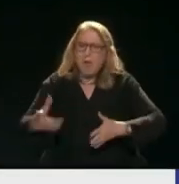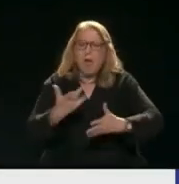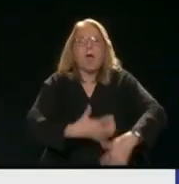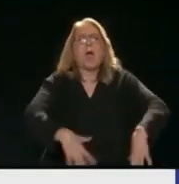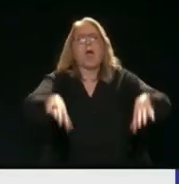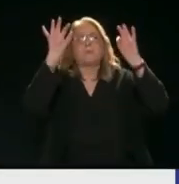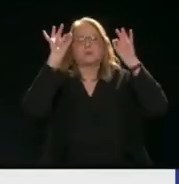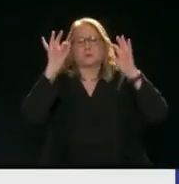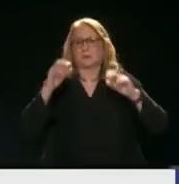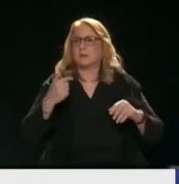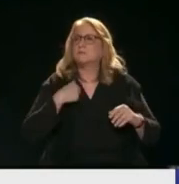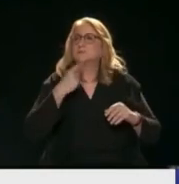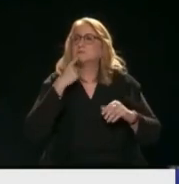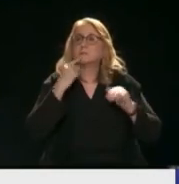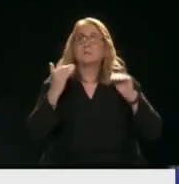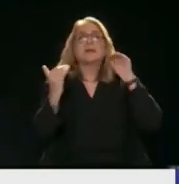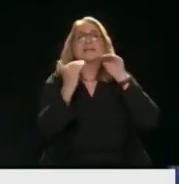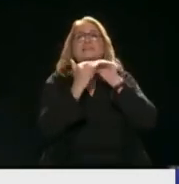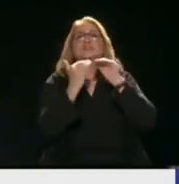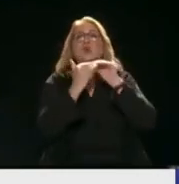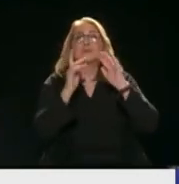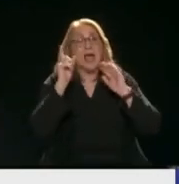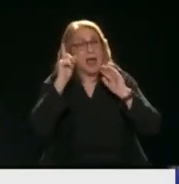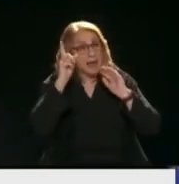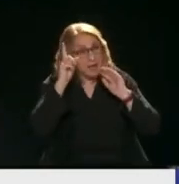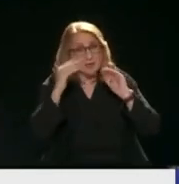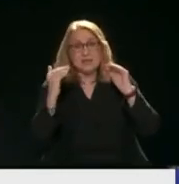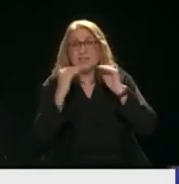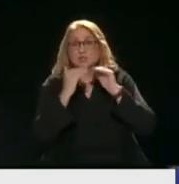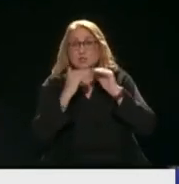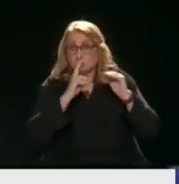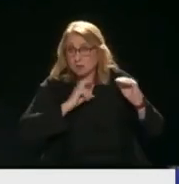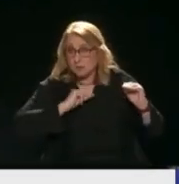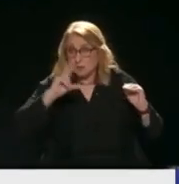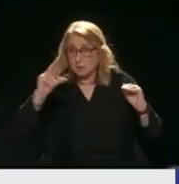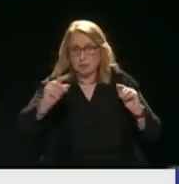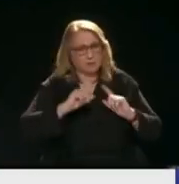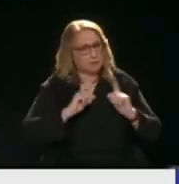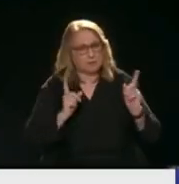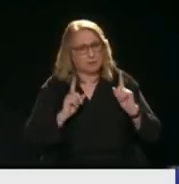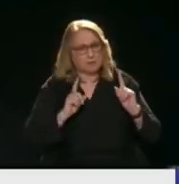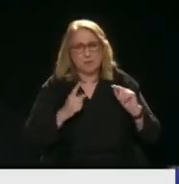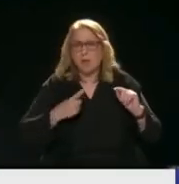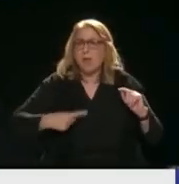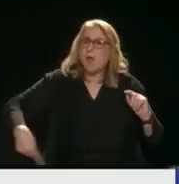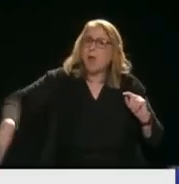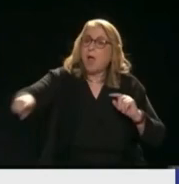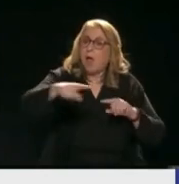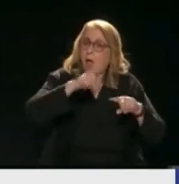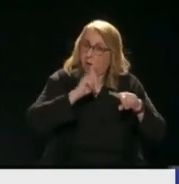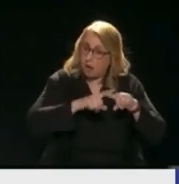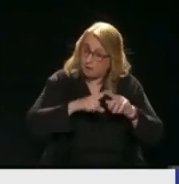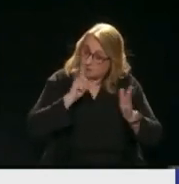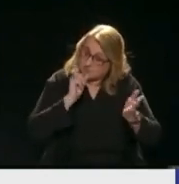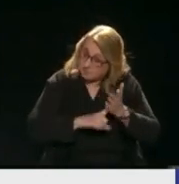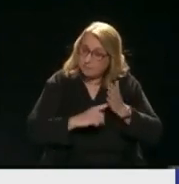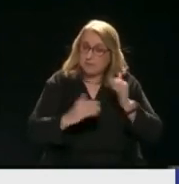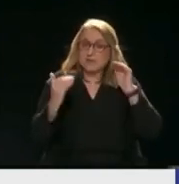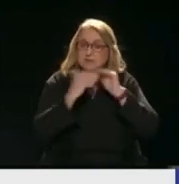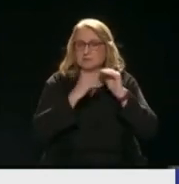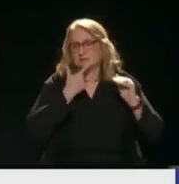Η ισότητα δεν είμαστε ίδιοι Οι Έλληνες πρέπει να έχουν ίσες ευκαιρίες Το ζήτημα είναι Το δέμα αξιολόγησης Αλλά